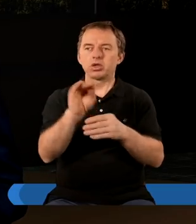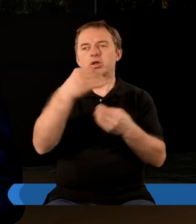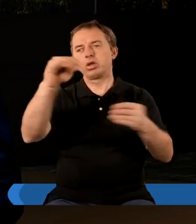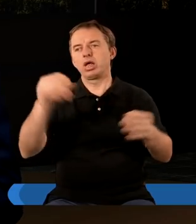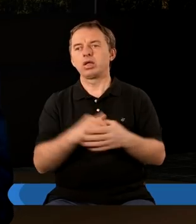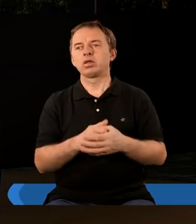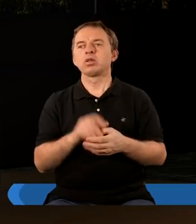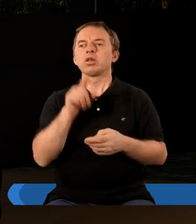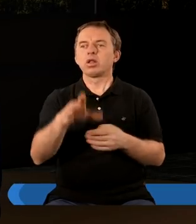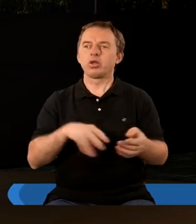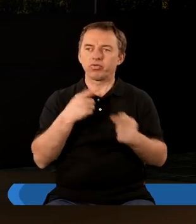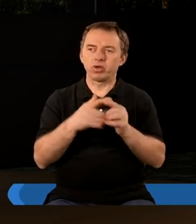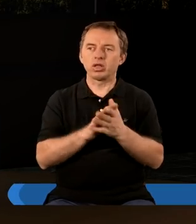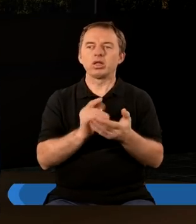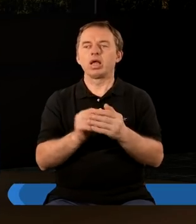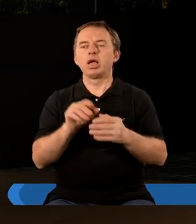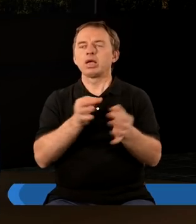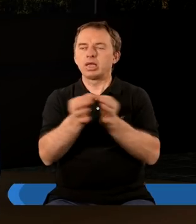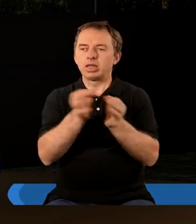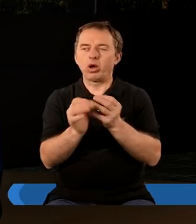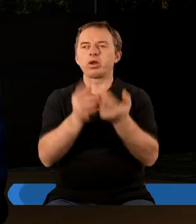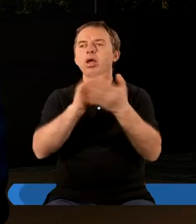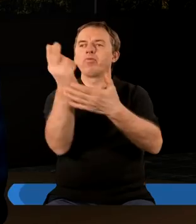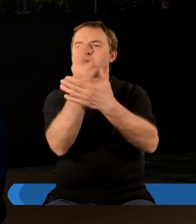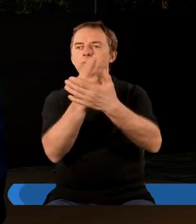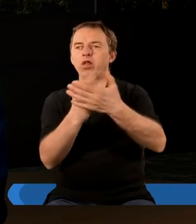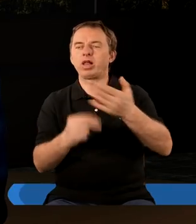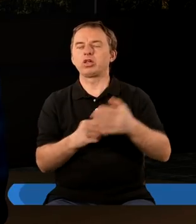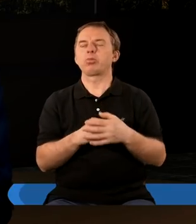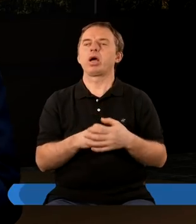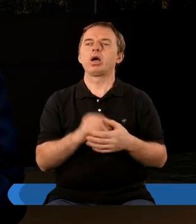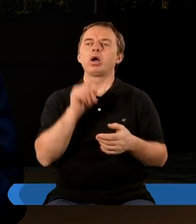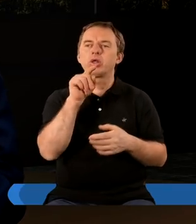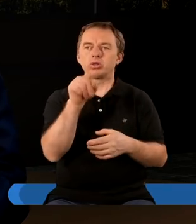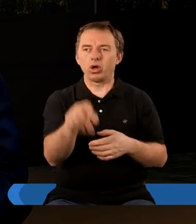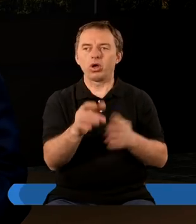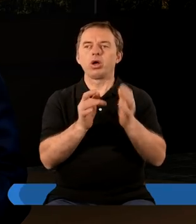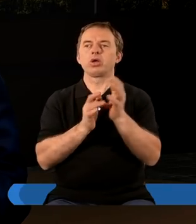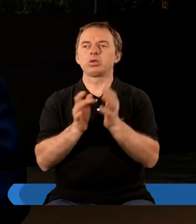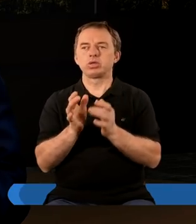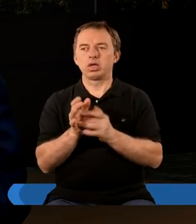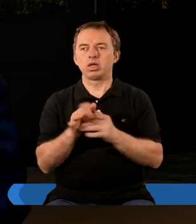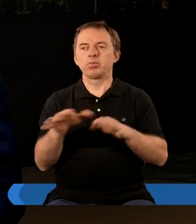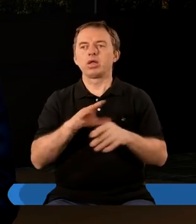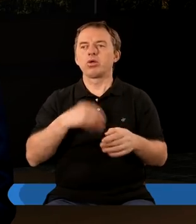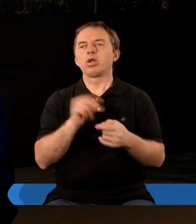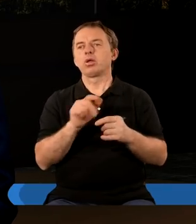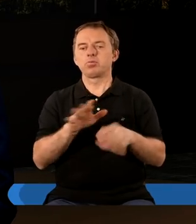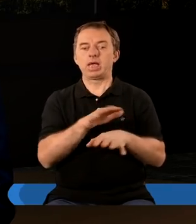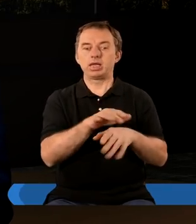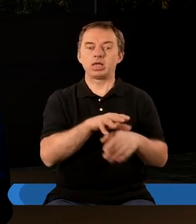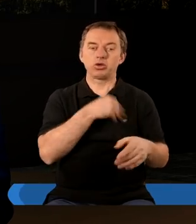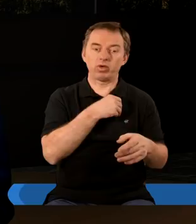innego. W niebieskiej świątyni, w tej scenerii, którą tak już wymalowaliśmy, to Jezus wchodzi z miejsca świętego do miejsca